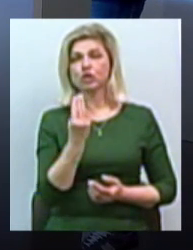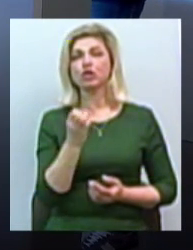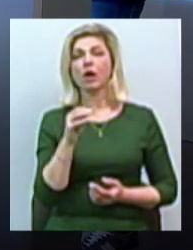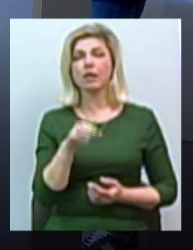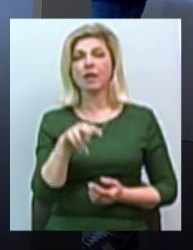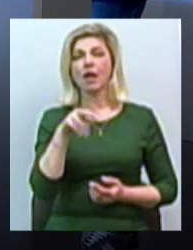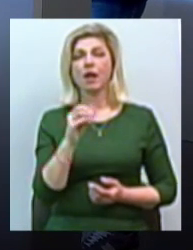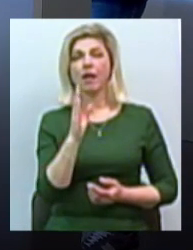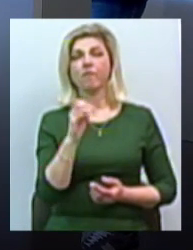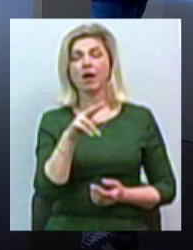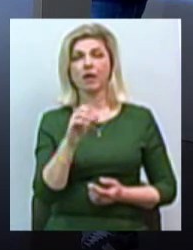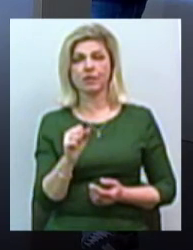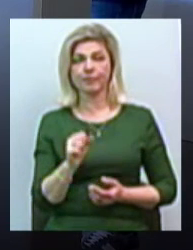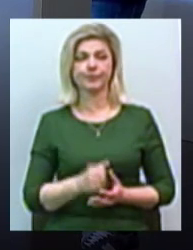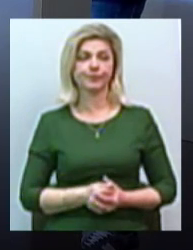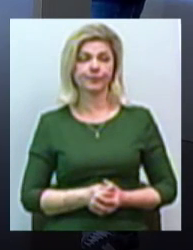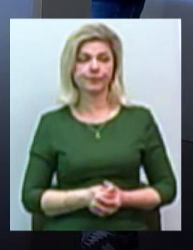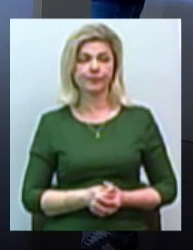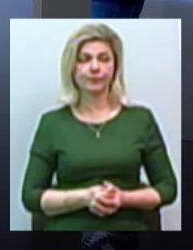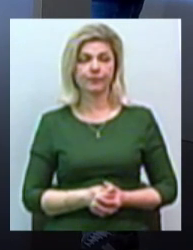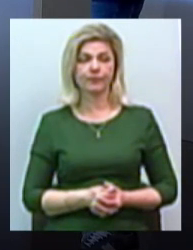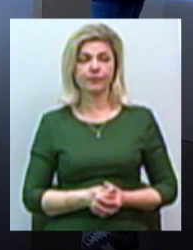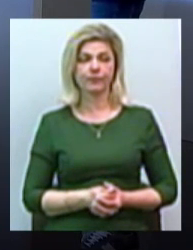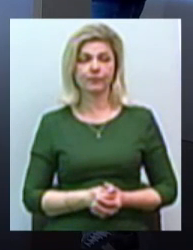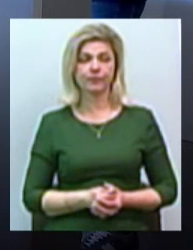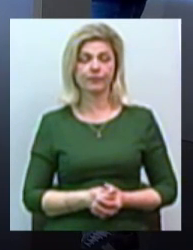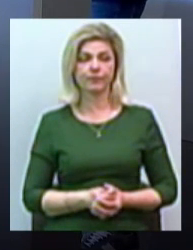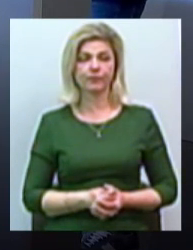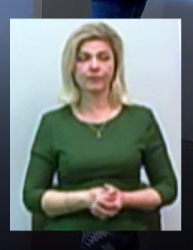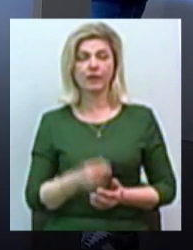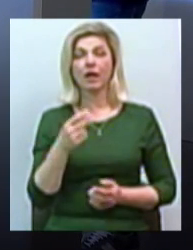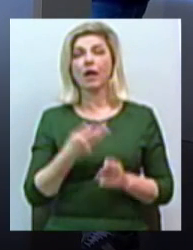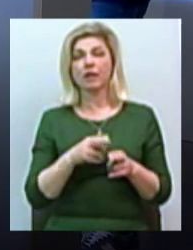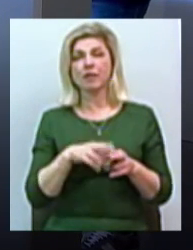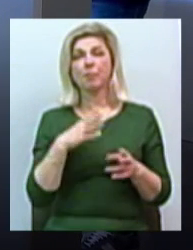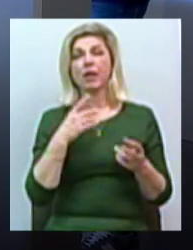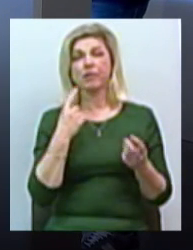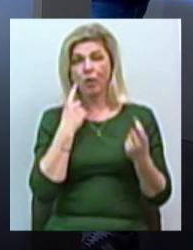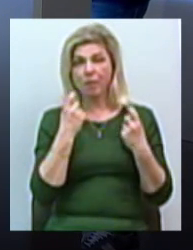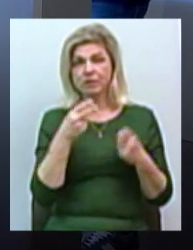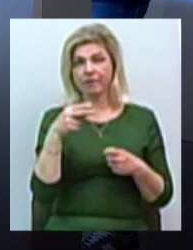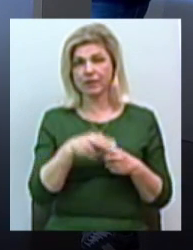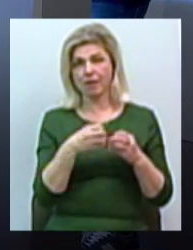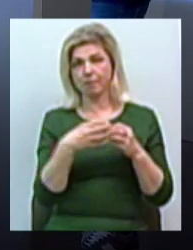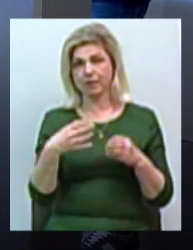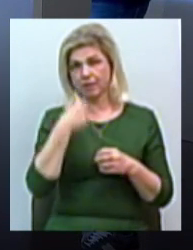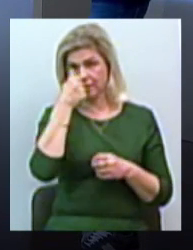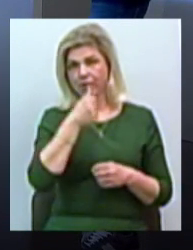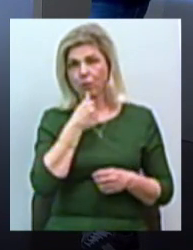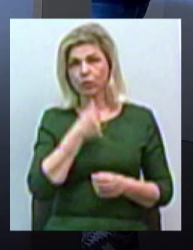приблизно, однак. але це були дані 2015 року. Мабуть, податки саме Лас-Вегас дає до бюджету.